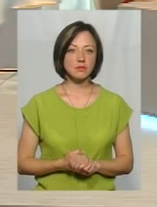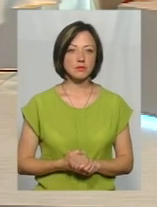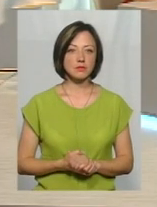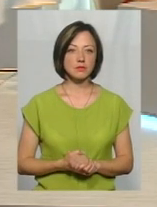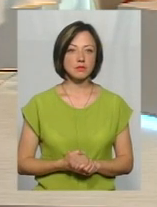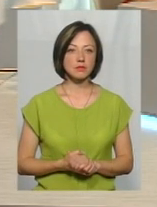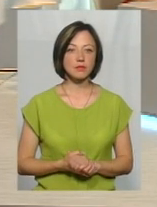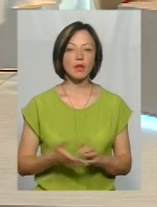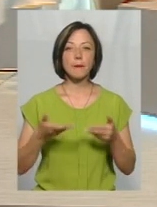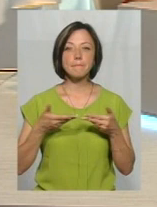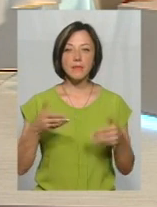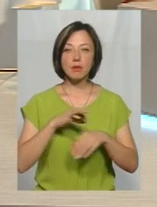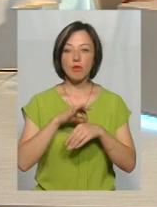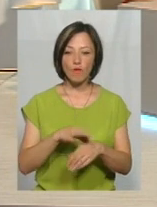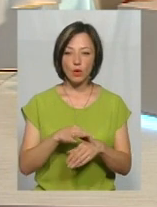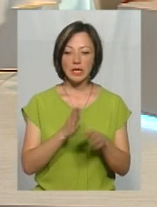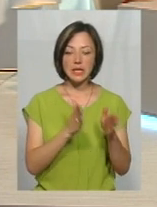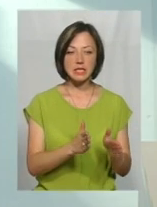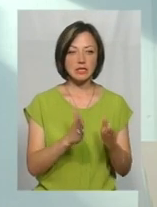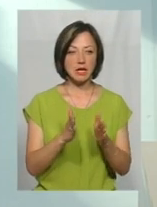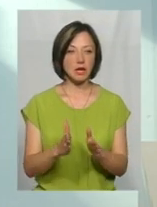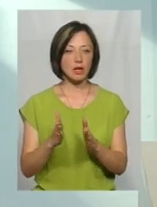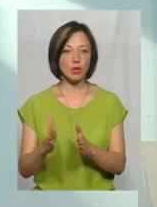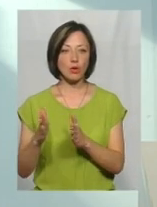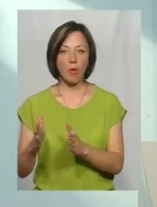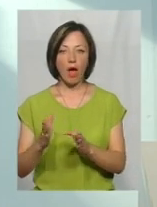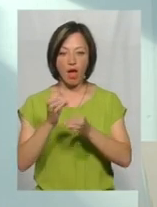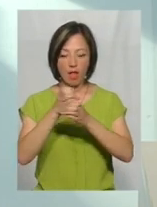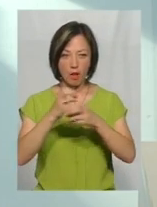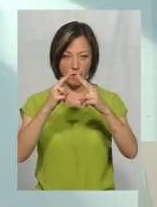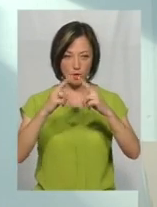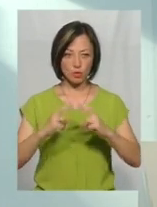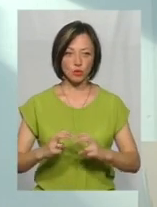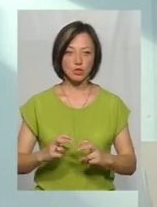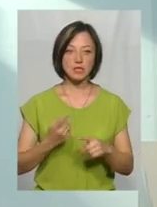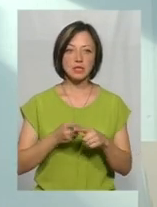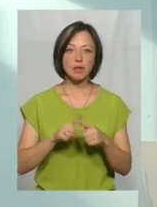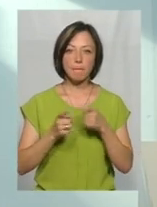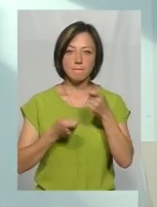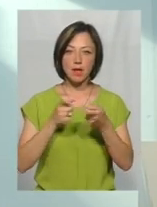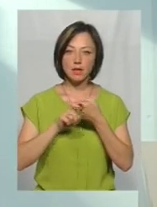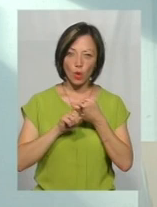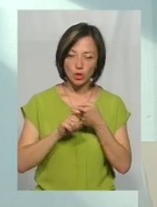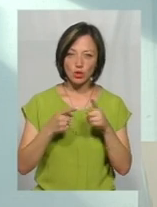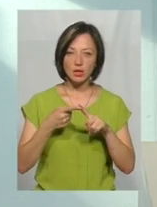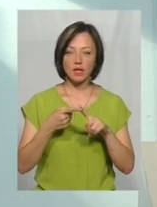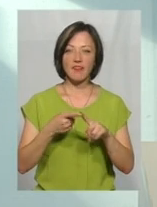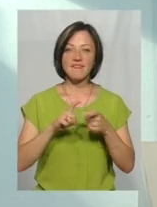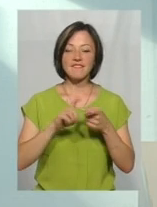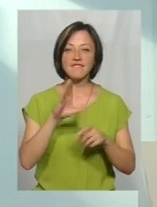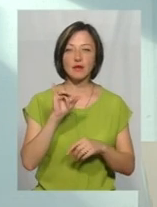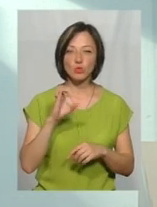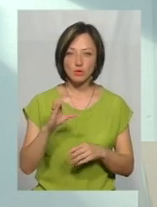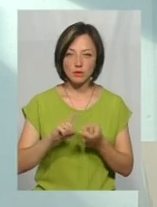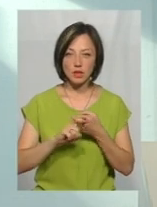Ми проводили серію лабораторних досліджень. Це такі, наприклад, як бактеріологічні, вірусологічні,